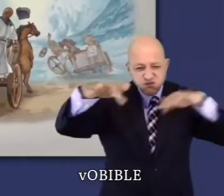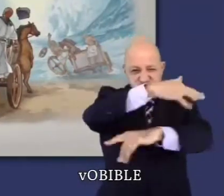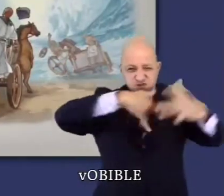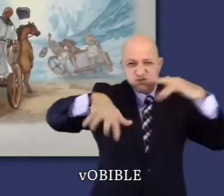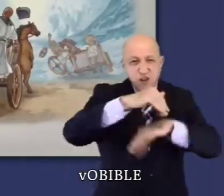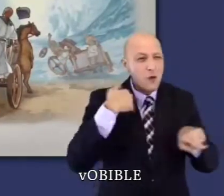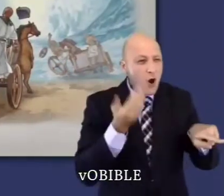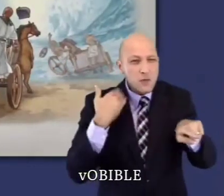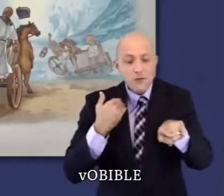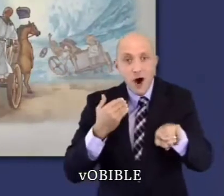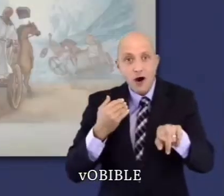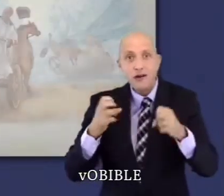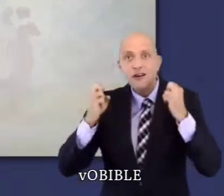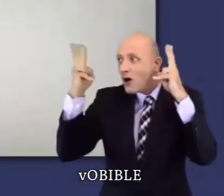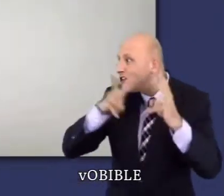lui et toute son armée.